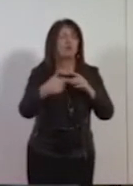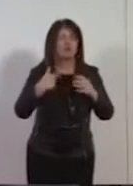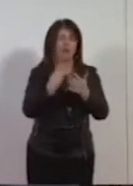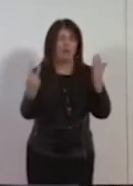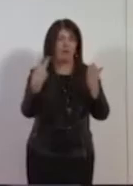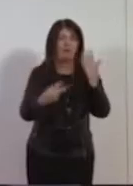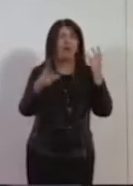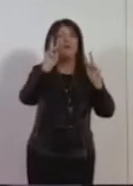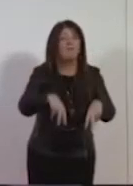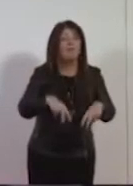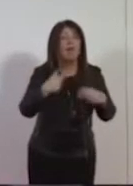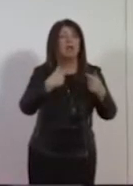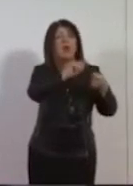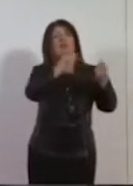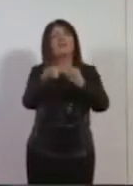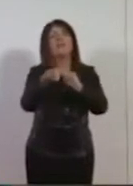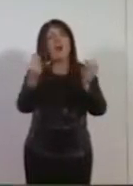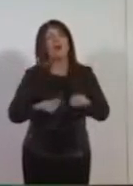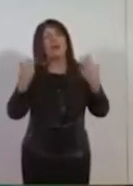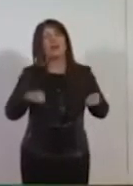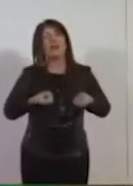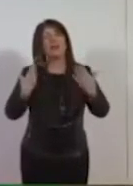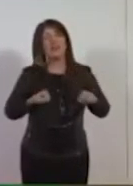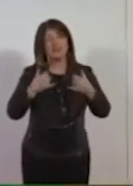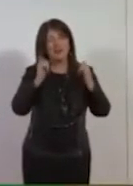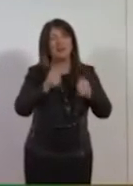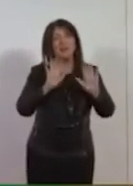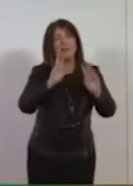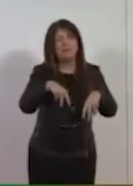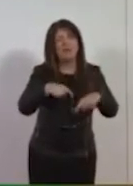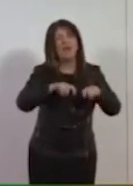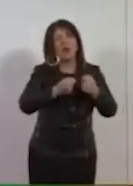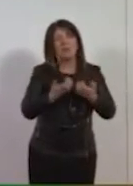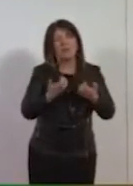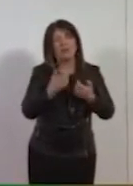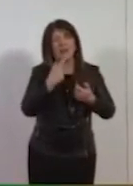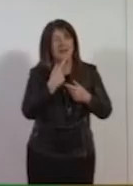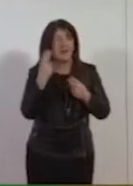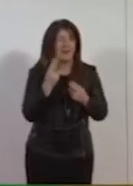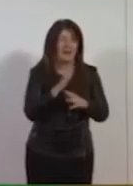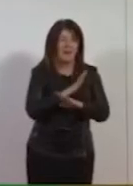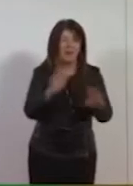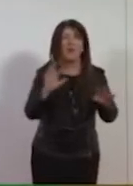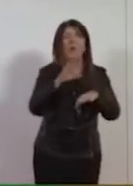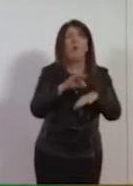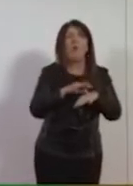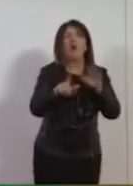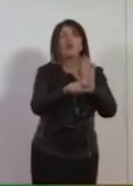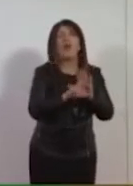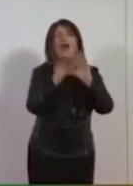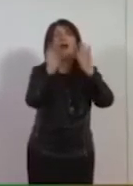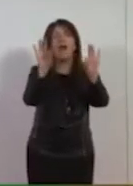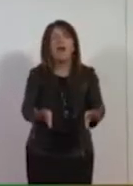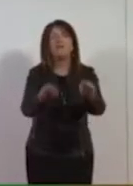hanno una cosa entusiasmante, è una cosa che rompe le scatole da morire. Per due giorni, quando approvano una legge in Parlamento, arrivano i